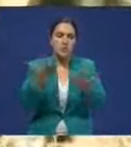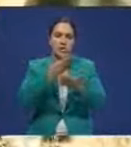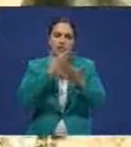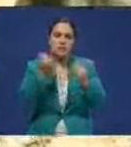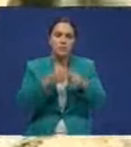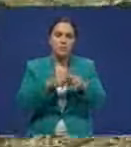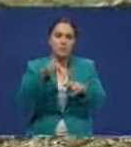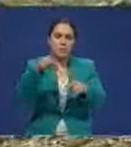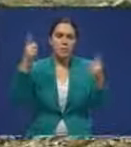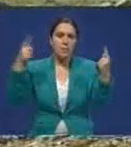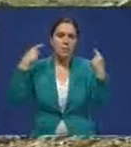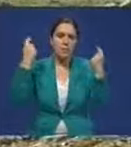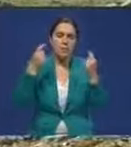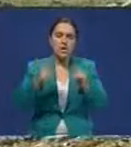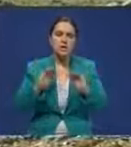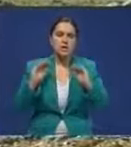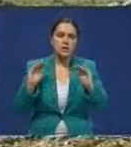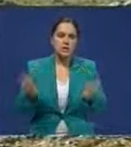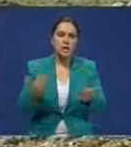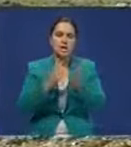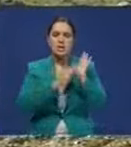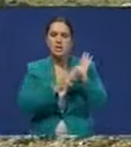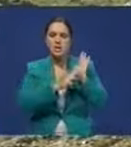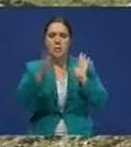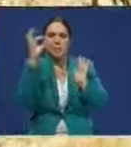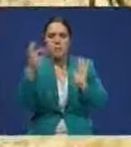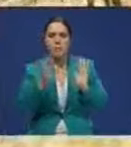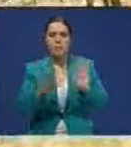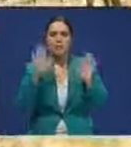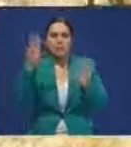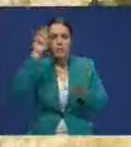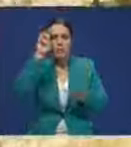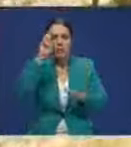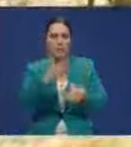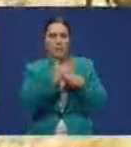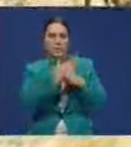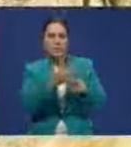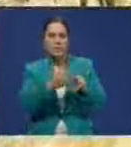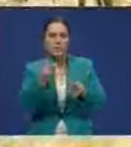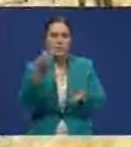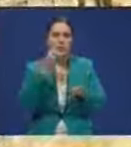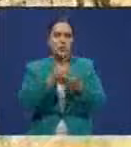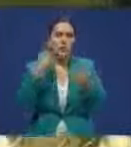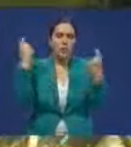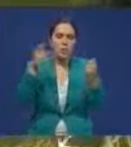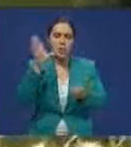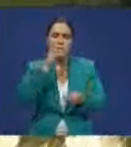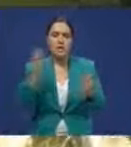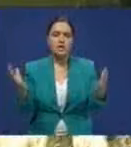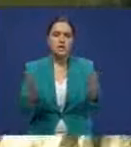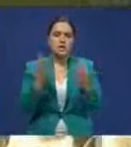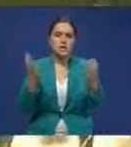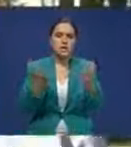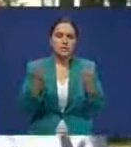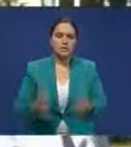Численность каракулевых овец в Казахстане сократилась на 70% и лишь благодаря господдержке ценную смушковую породу удалось сохранить